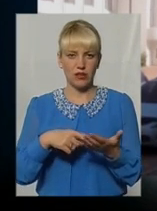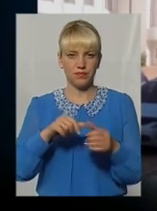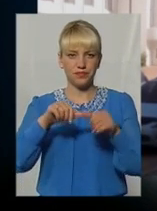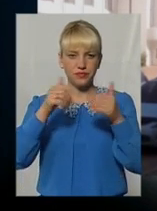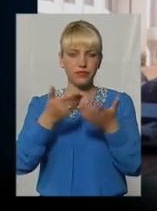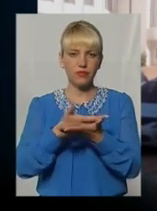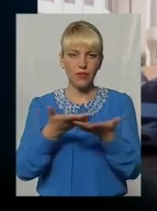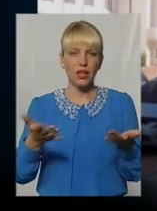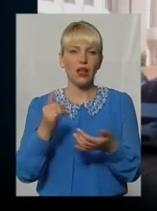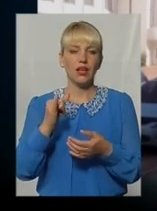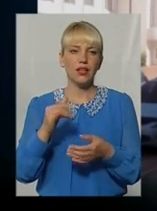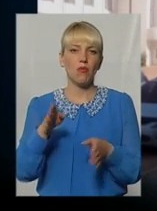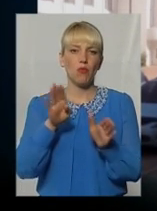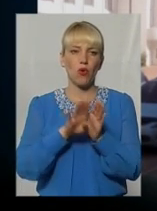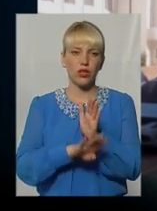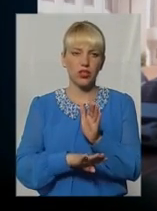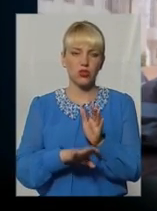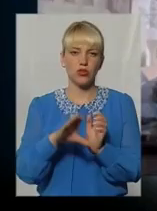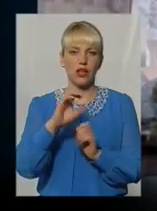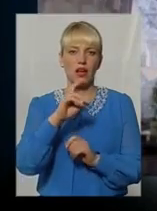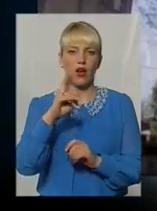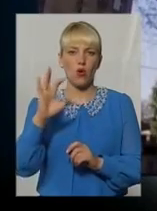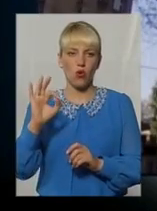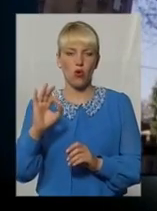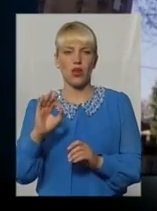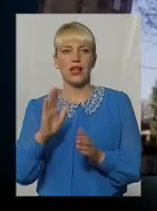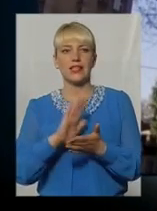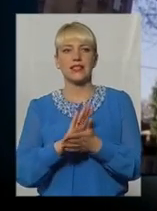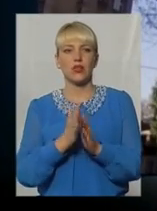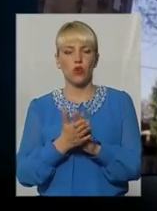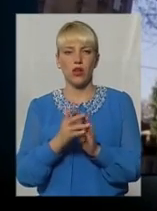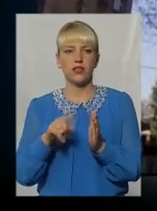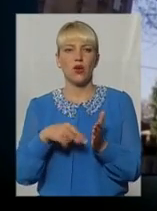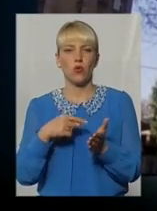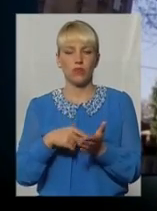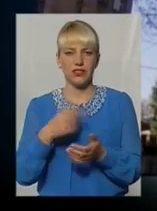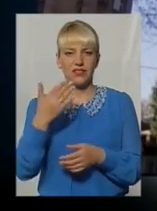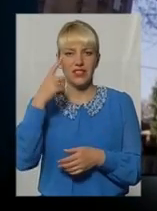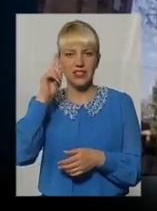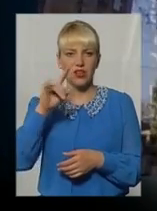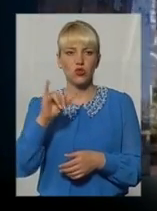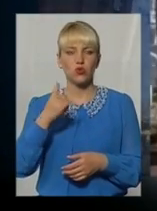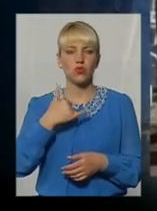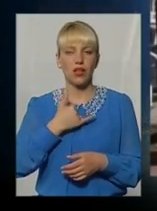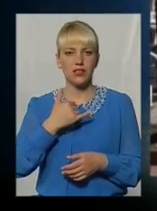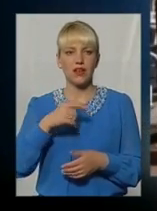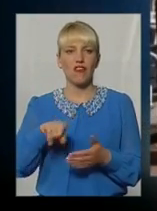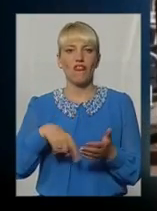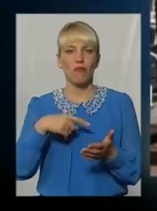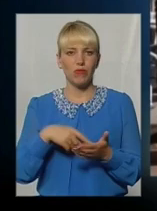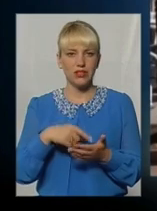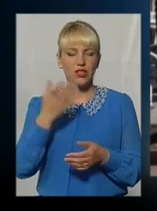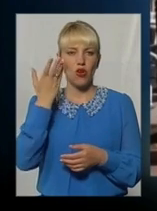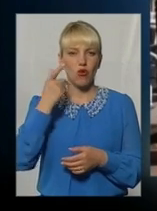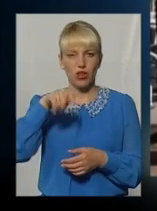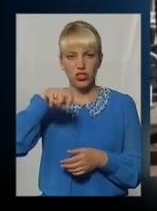погіршують екологічну ситуацію в місті. Тому що ви знаєте, що в нас є дуже велика проблема жари в місті, коли до 30-ти щось